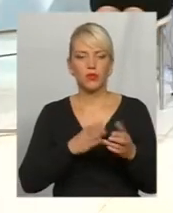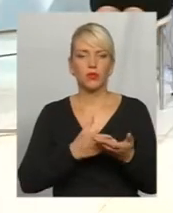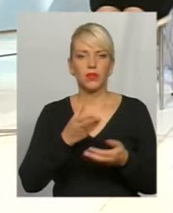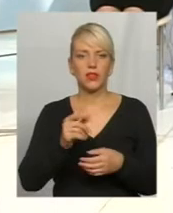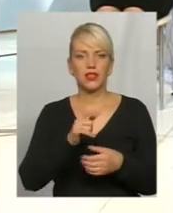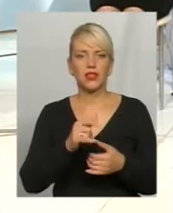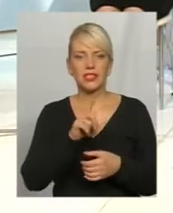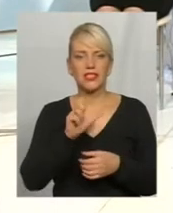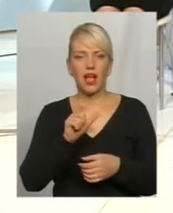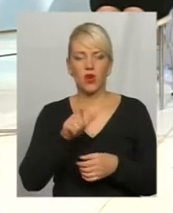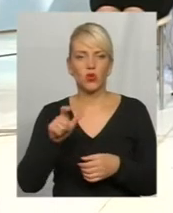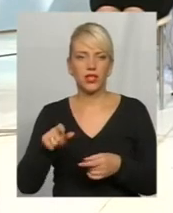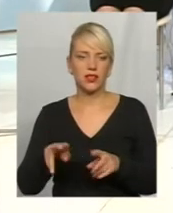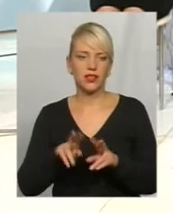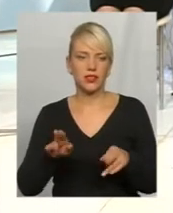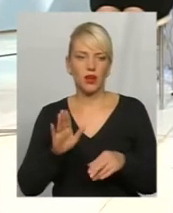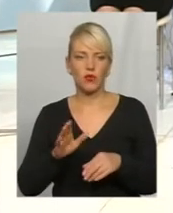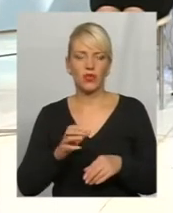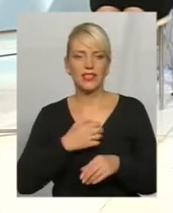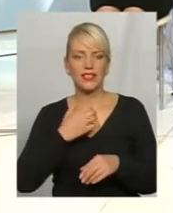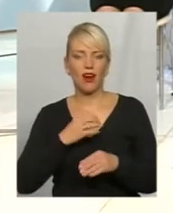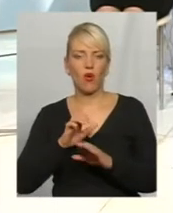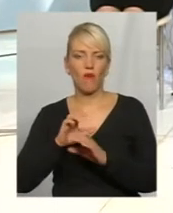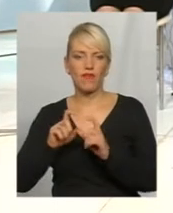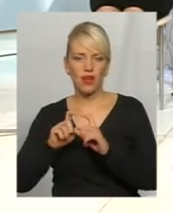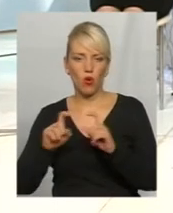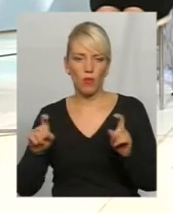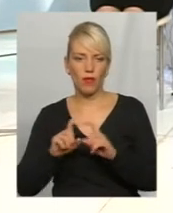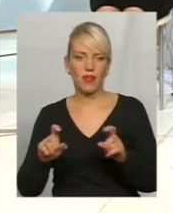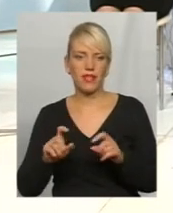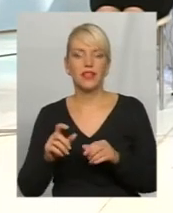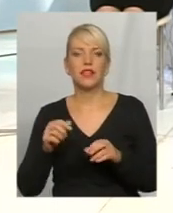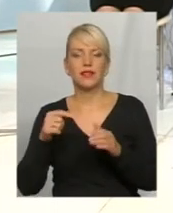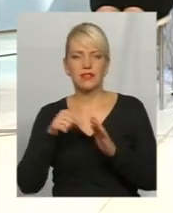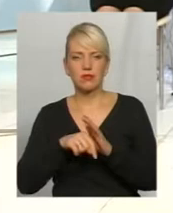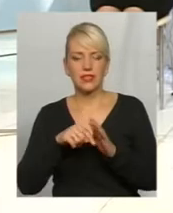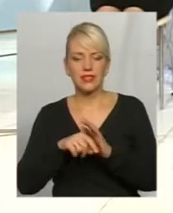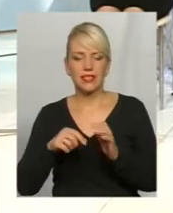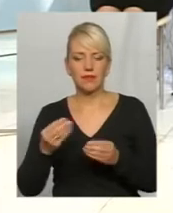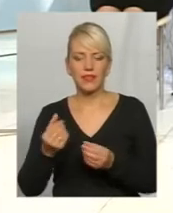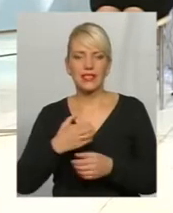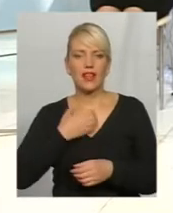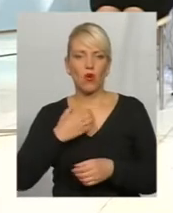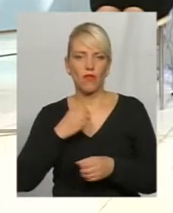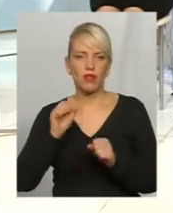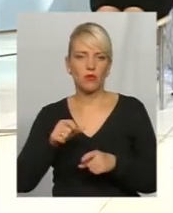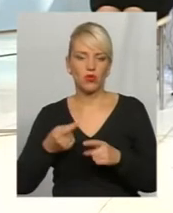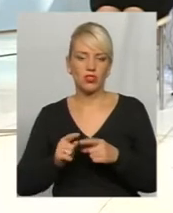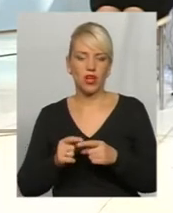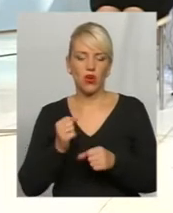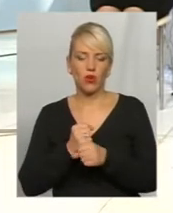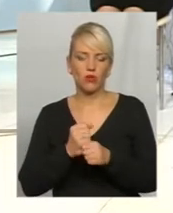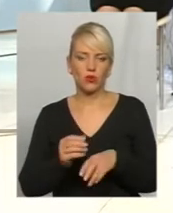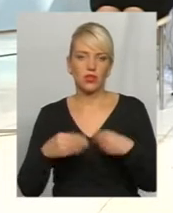і створювати. Так само і страхові компанії, в смислі страхування, теж роботодавець може внески